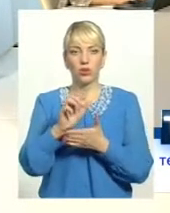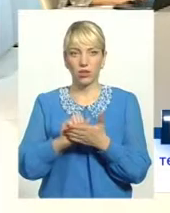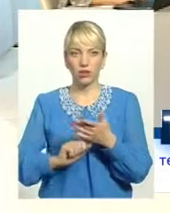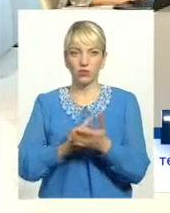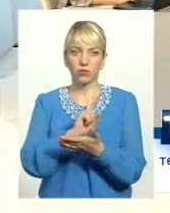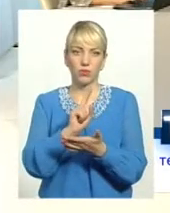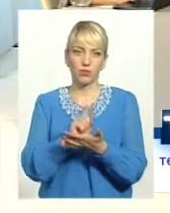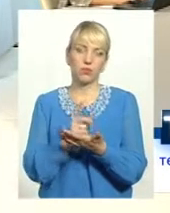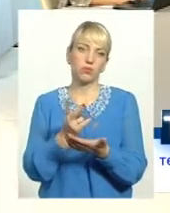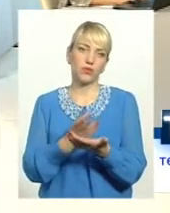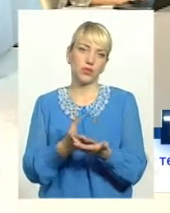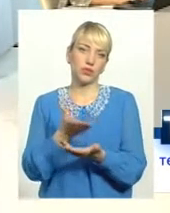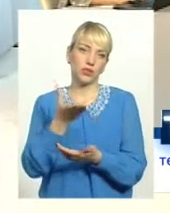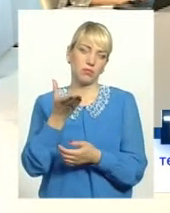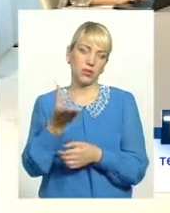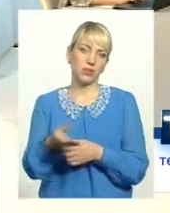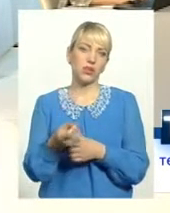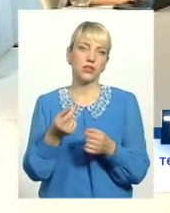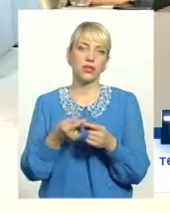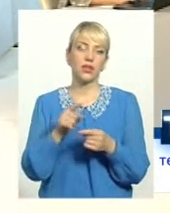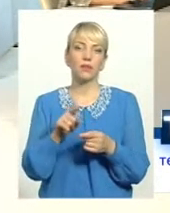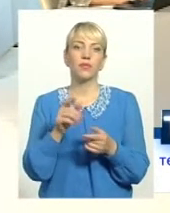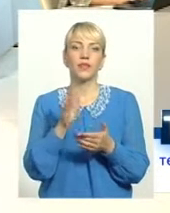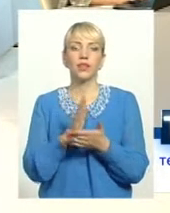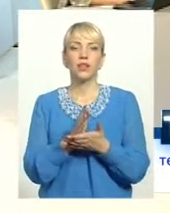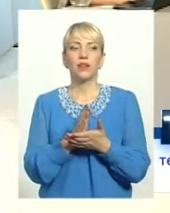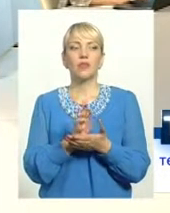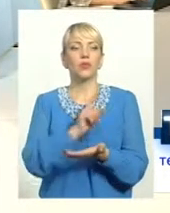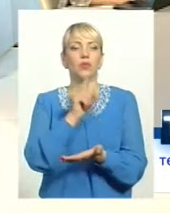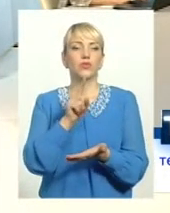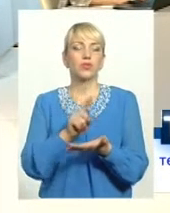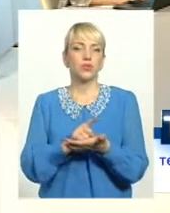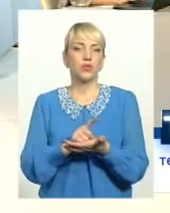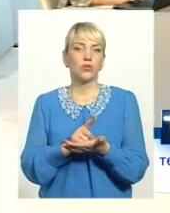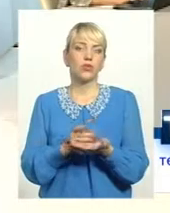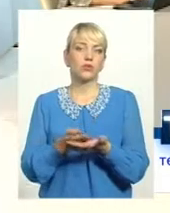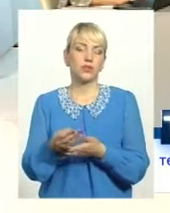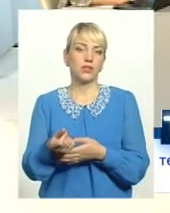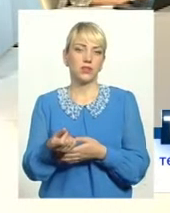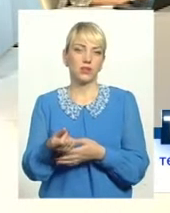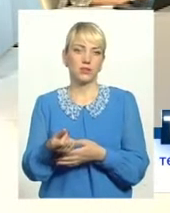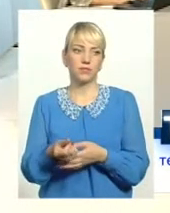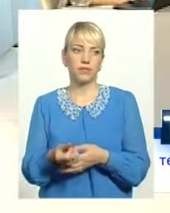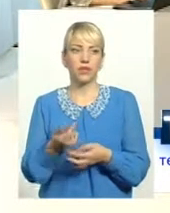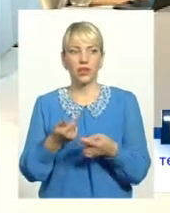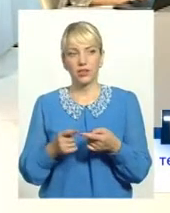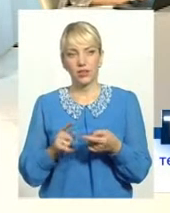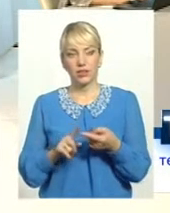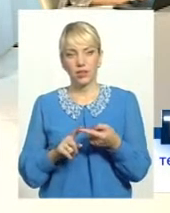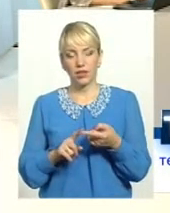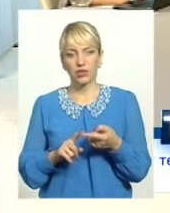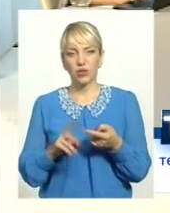фізичних осіб до місцевого бюджету, там розщеплення йде 25 до державного, повинен роботодавець сплатити. Це відносно